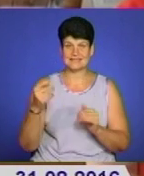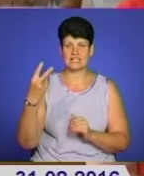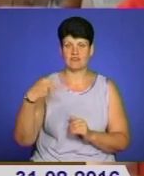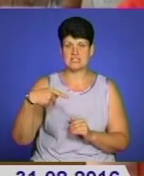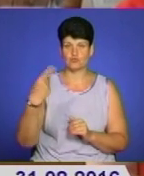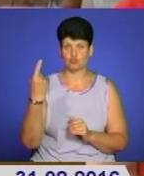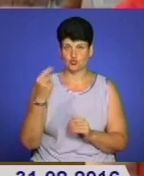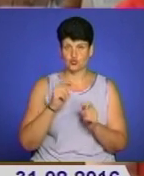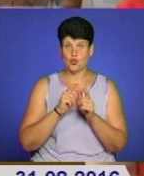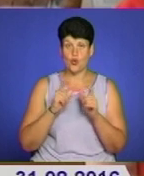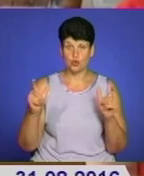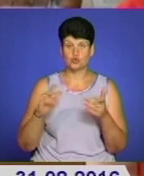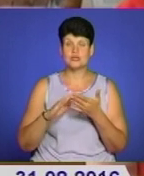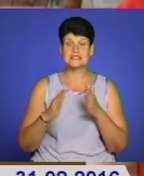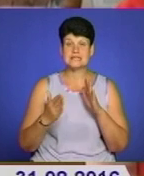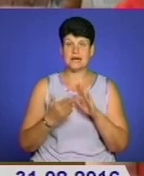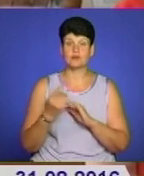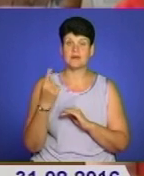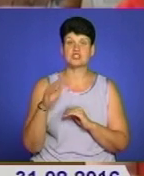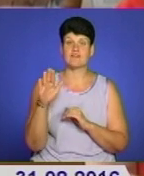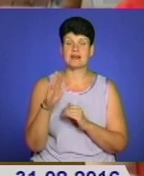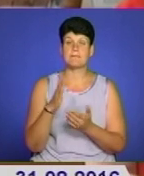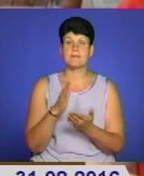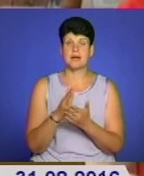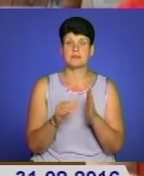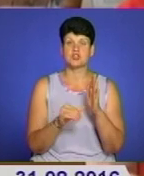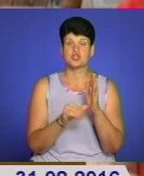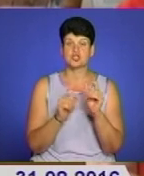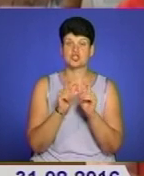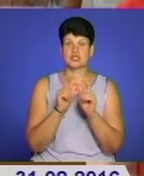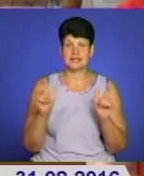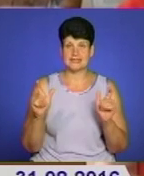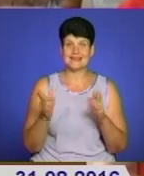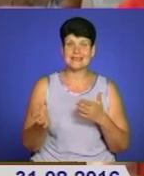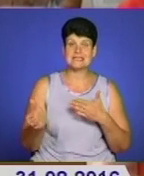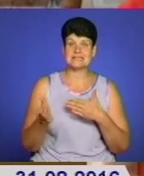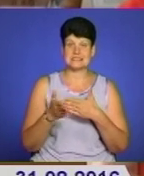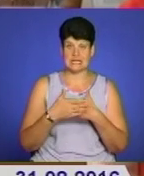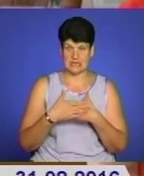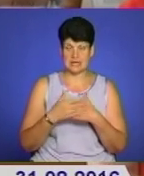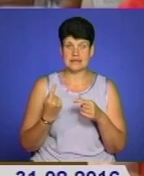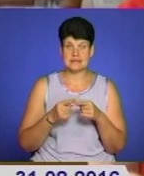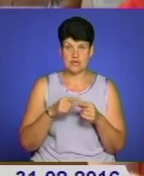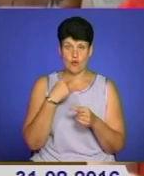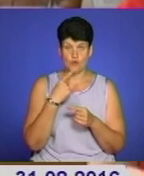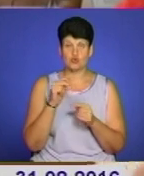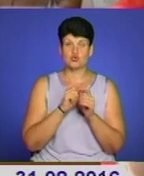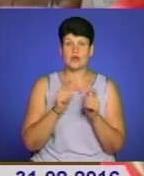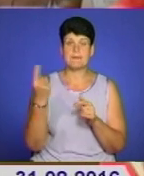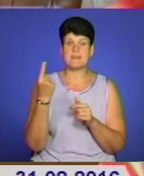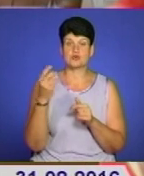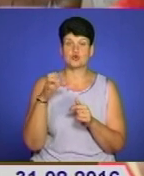школу, то станом на 1 вересня ми маємо 6 шкіл, які закрили, і це, я кажу, школи 1 ступеня,